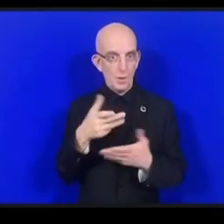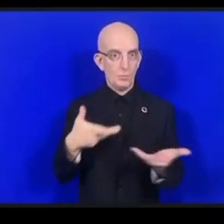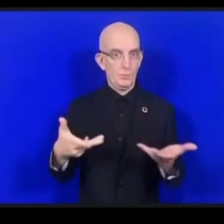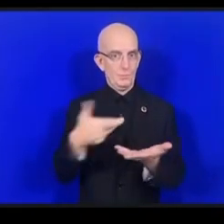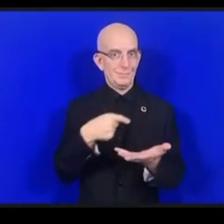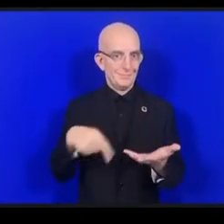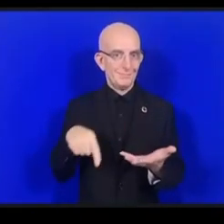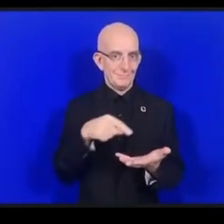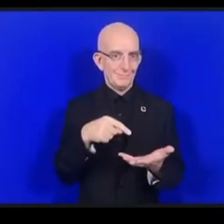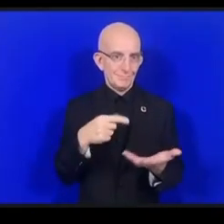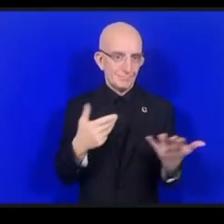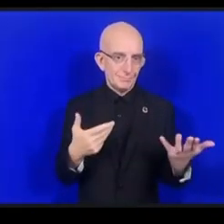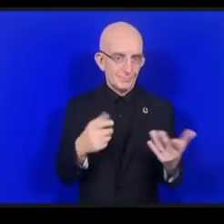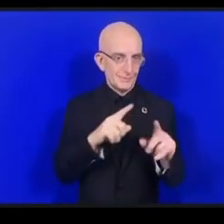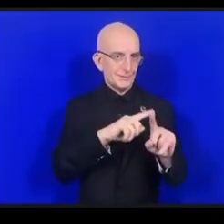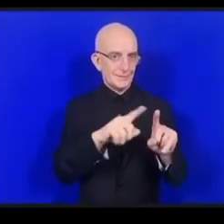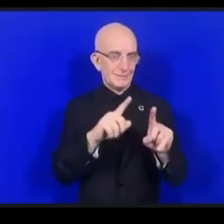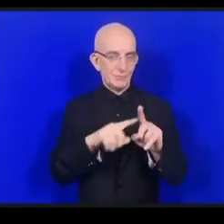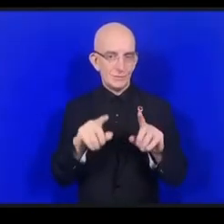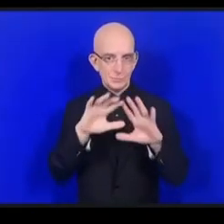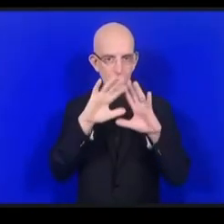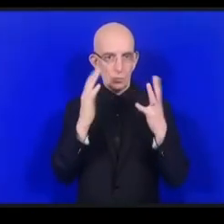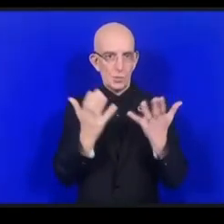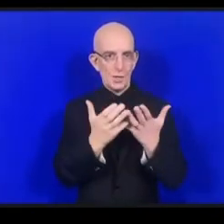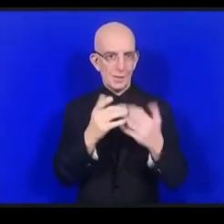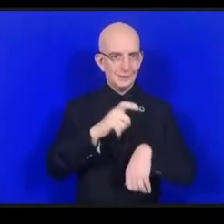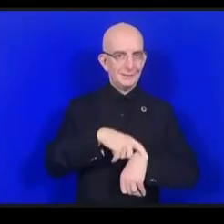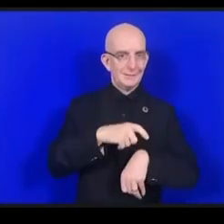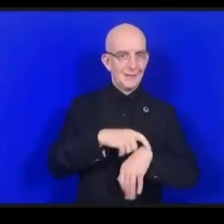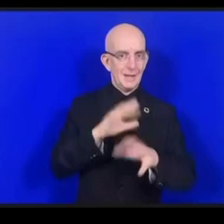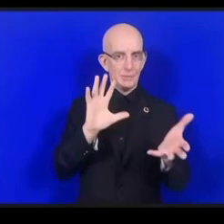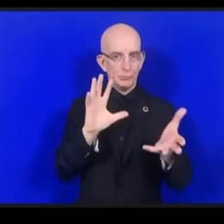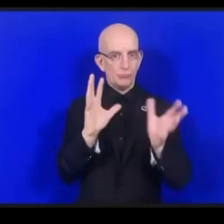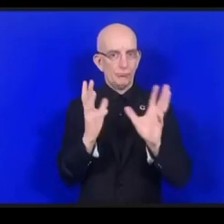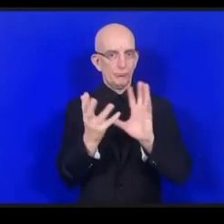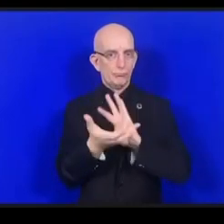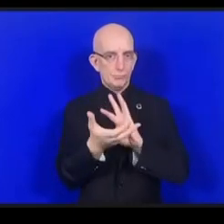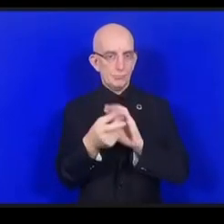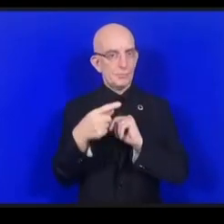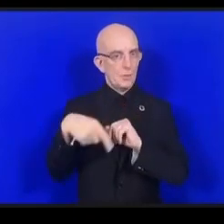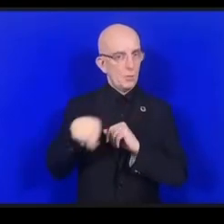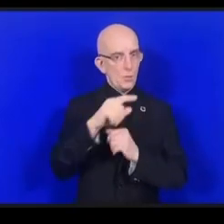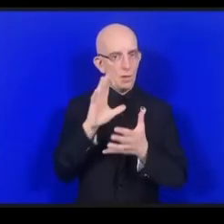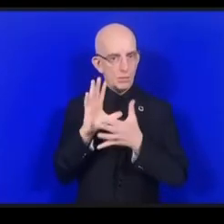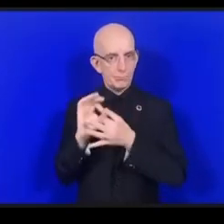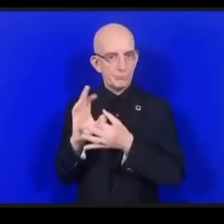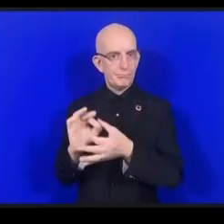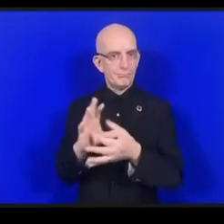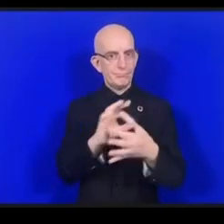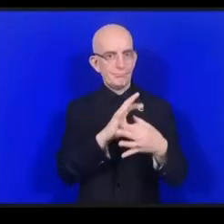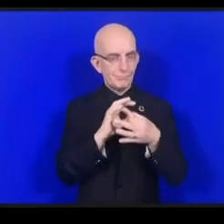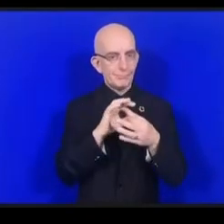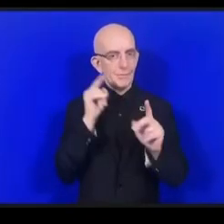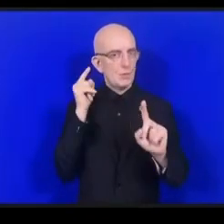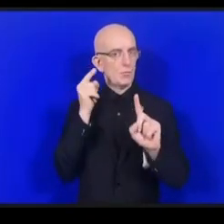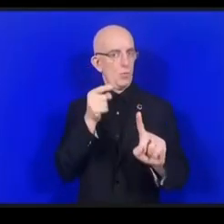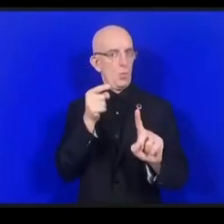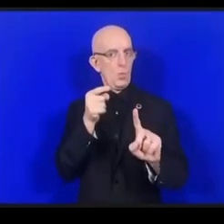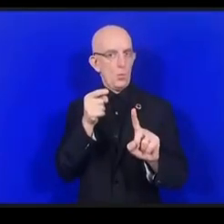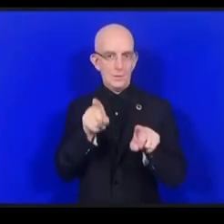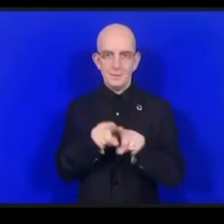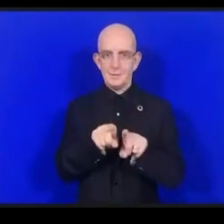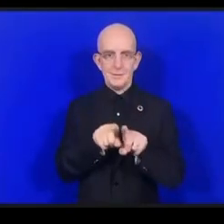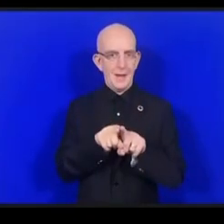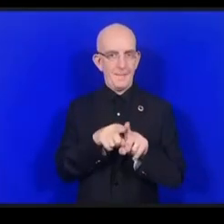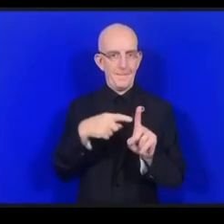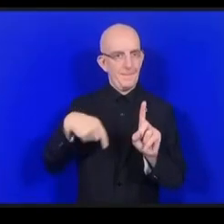نحن نعمل سوياً من أجل خير الجميع ويحدث هذا العمل عبر مناطق زمنية